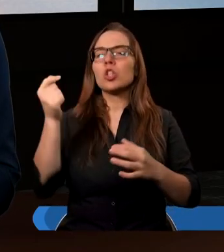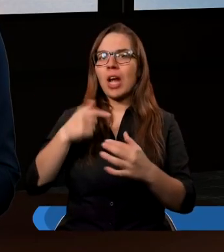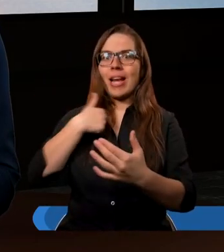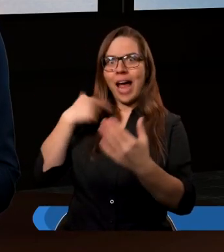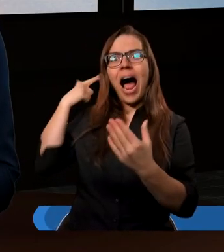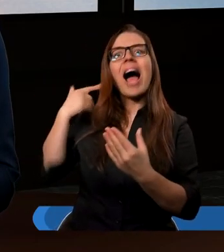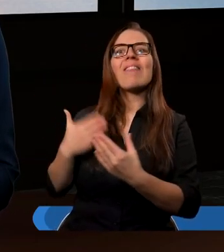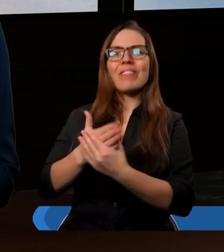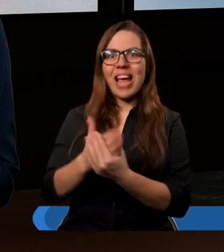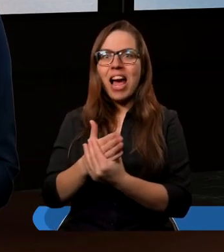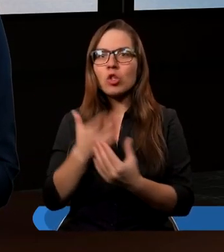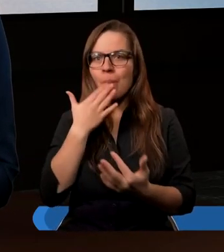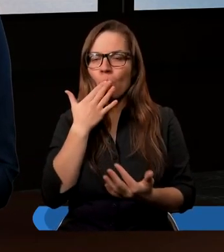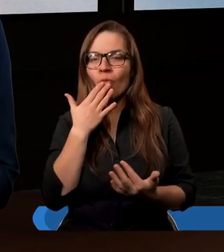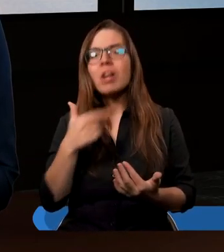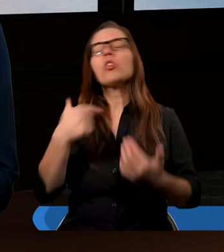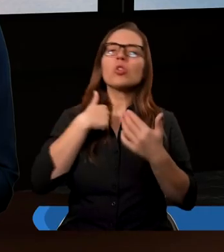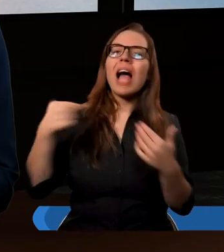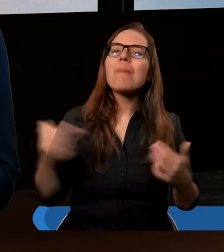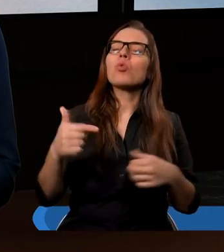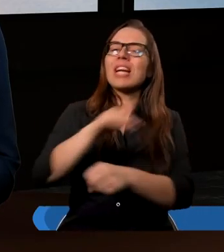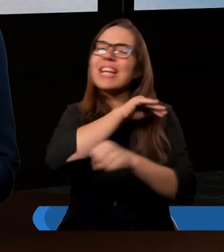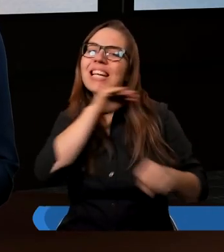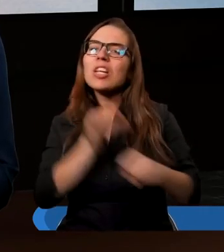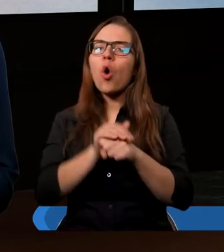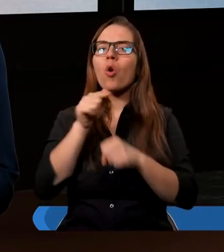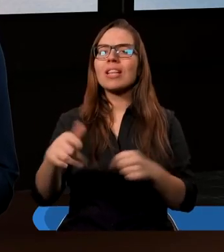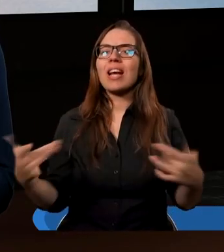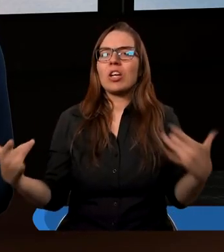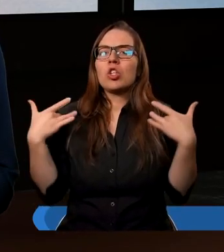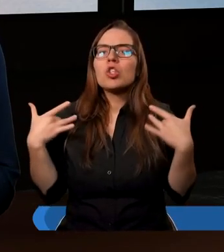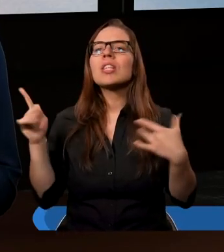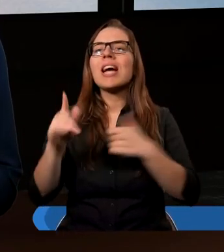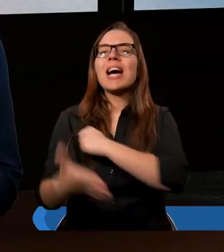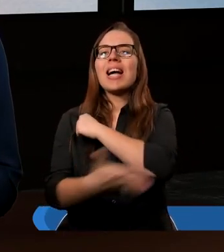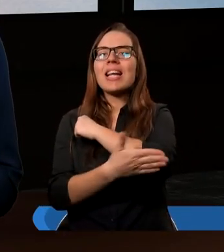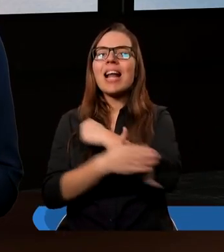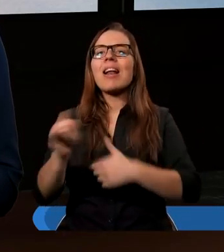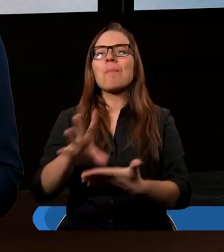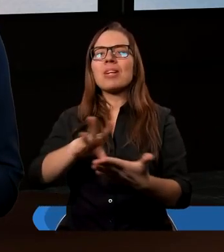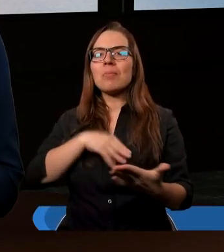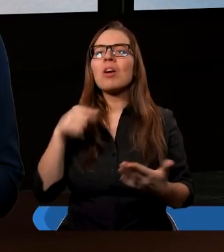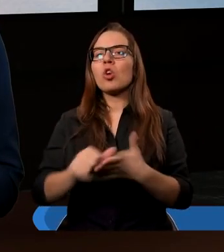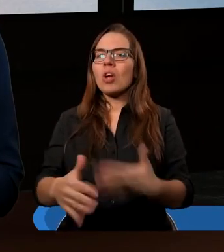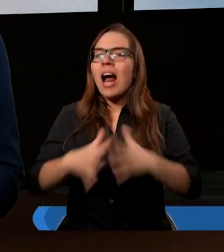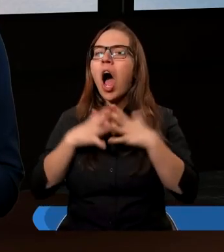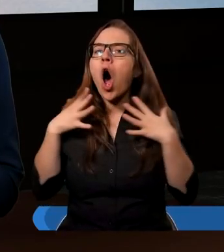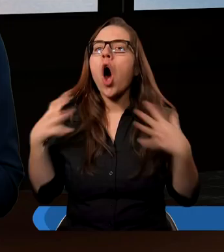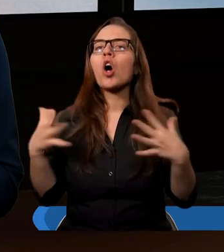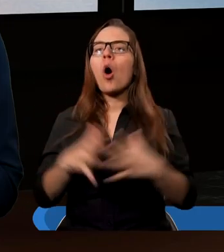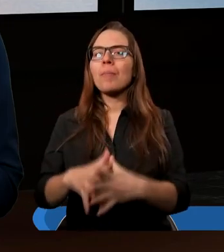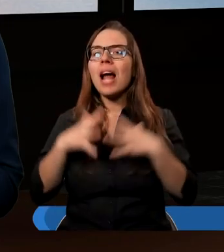też żyć zgodnie z tym, w co wierzymy. Zgodnie z zasadami w Biblii. Więc to jest ogromne, ogromne